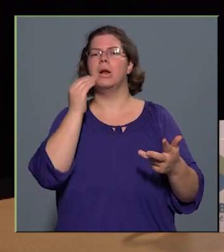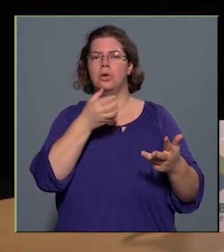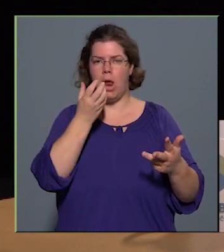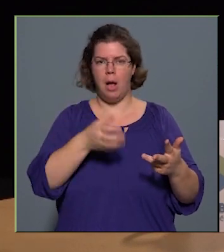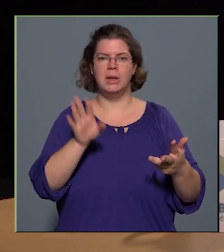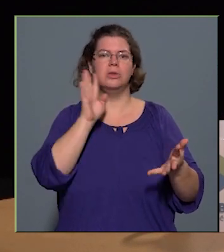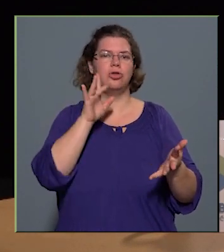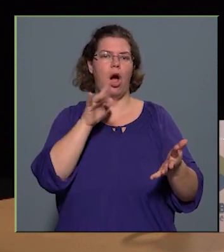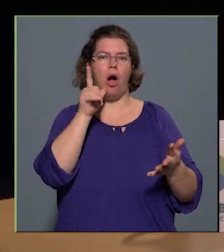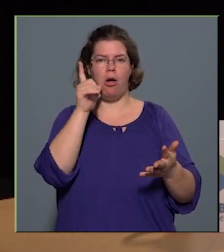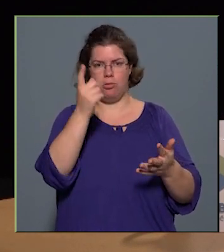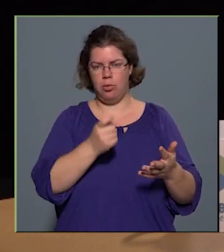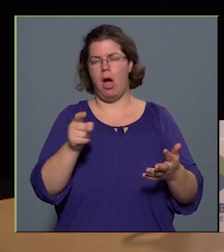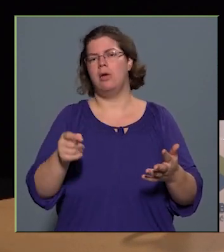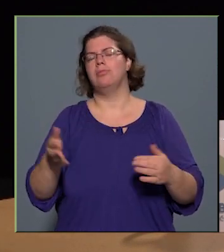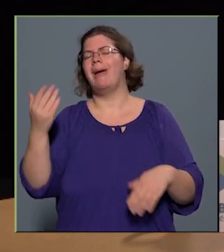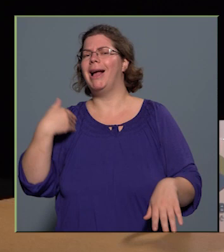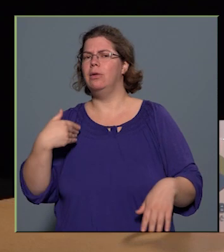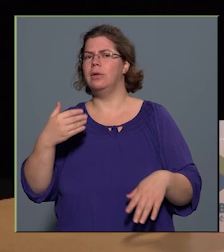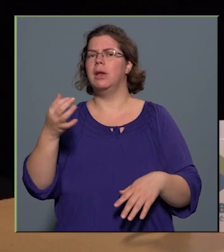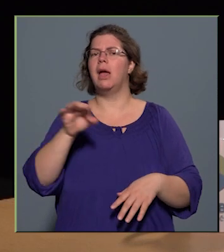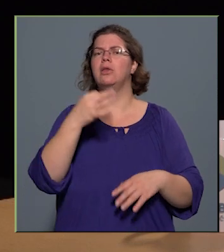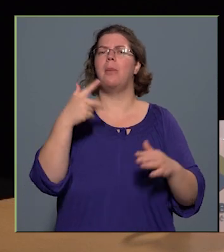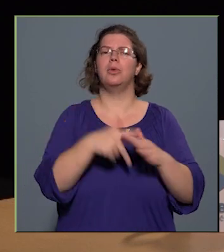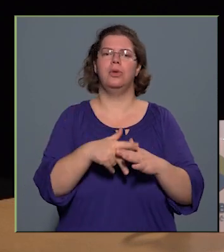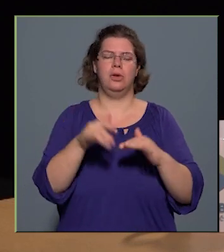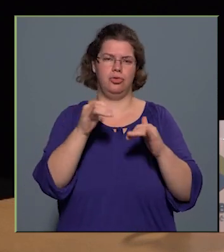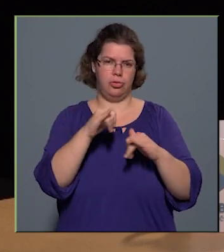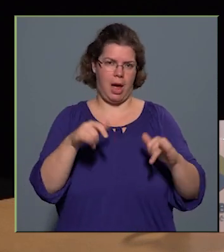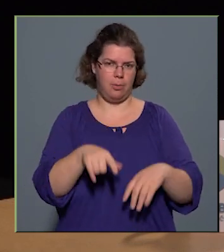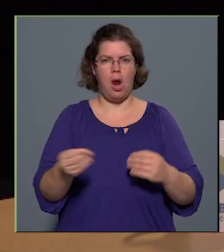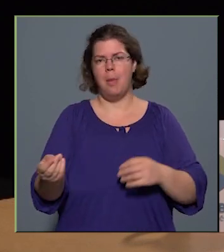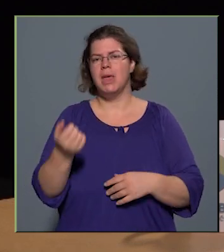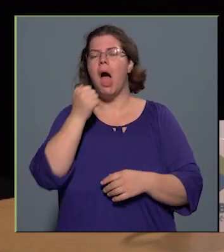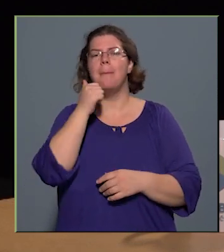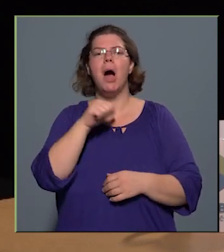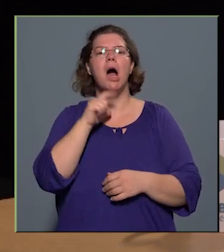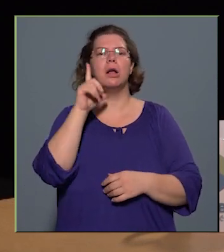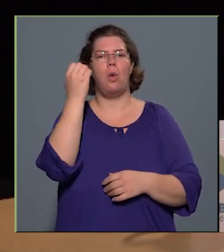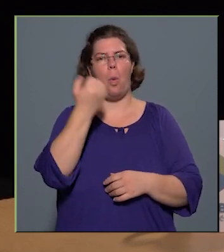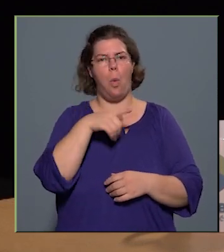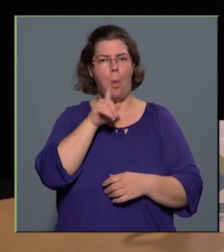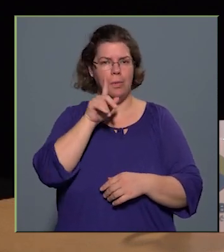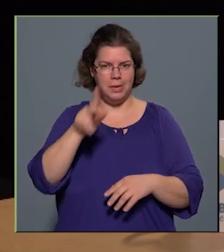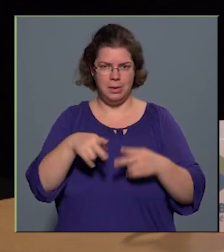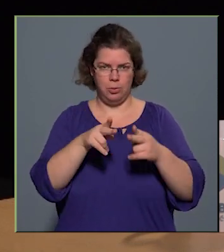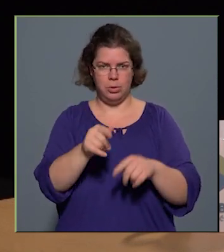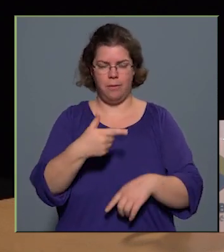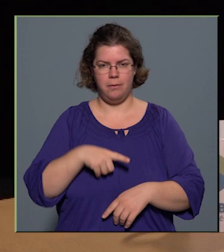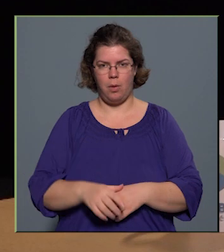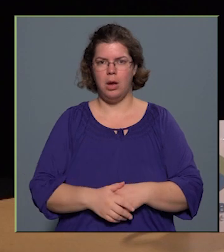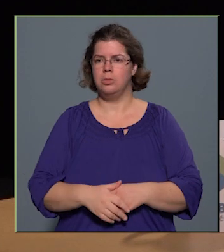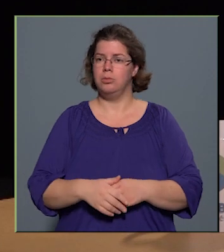Arló, azt megelőzően még egy napközis tábor, ami a Magnódi úton volt. Tehát, hogy elég sok telephelye volt a Pataki,